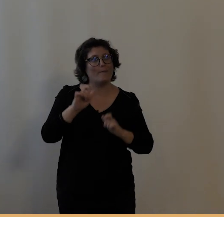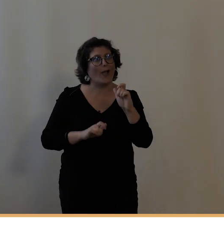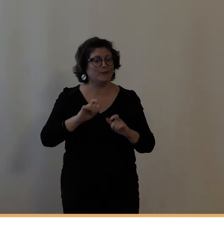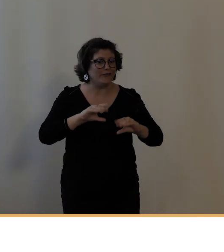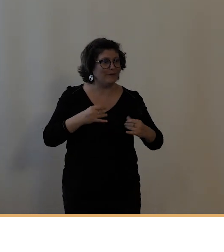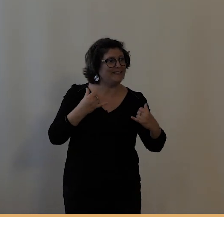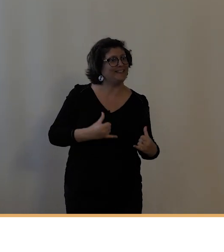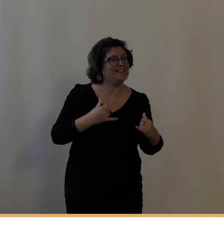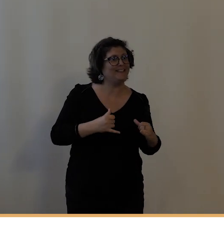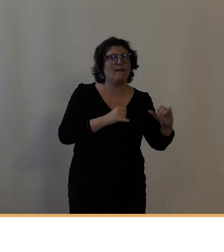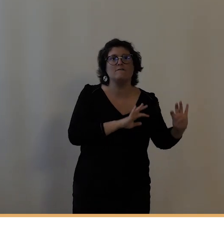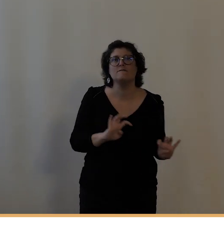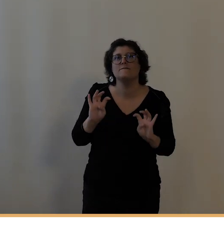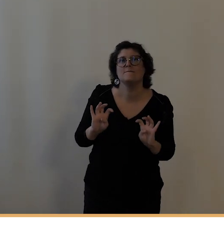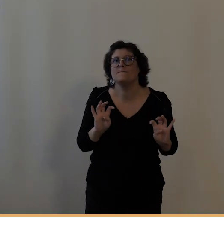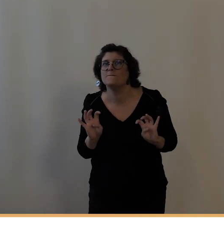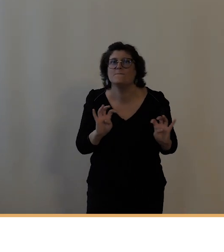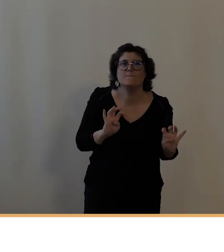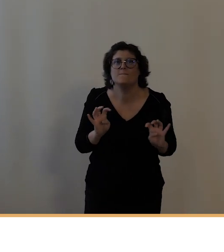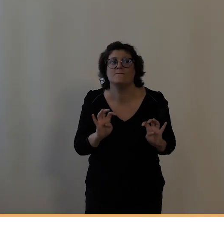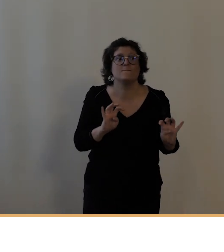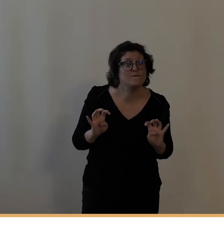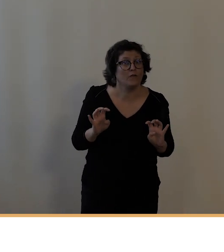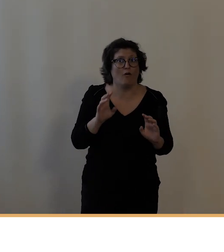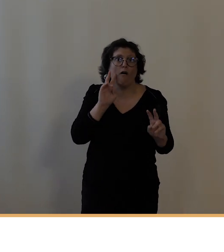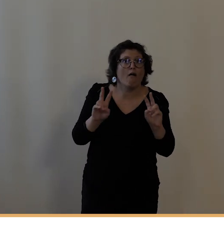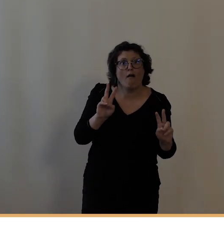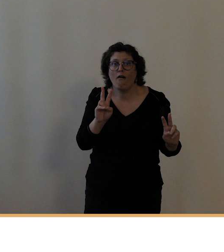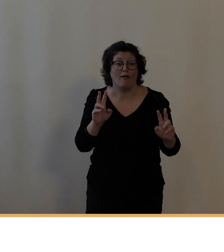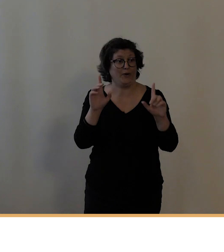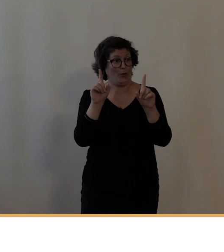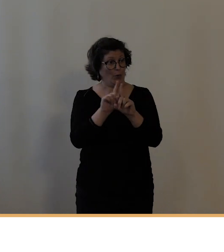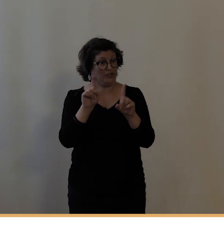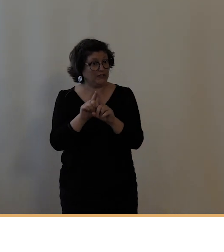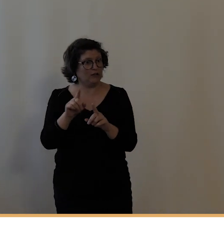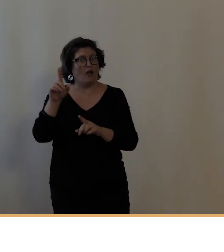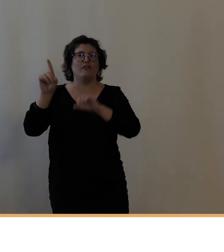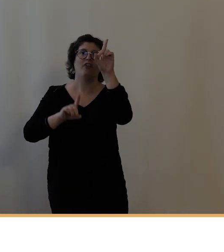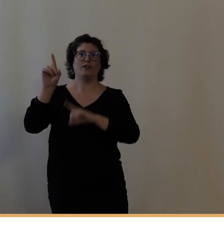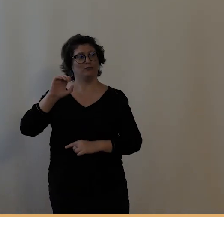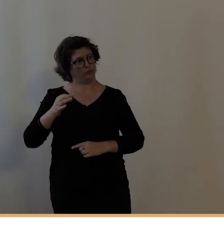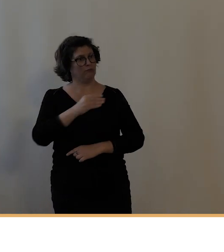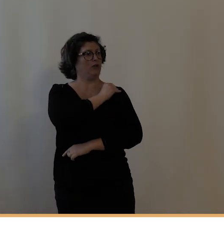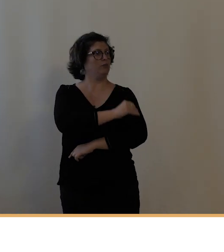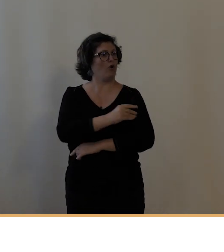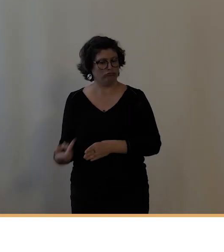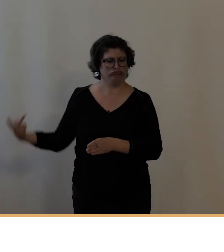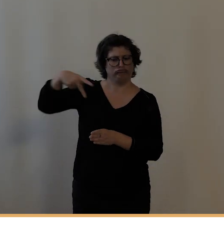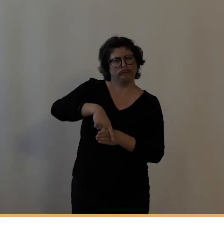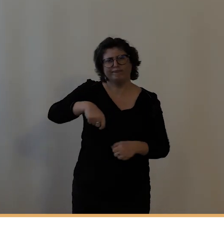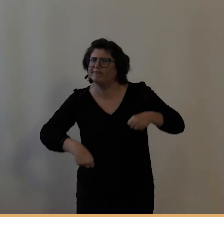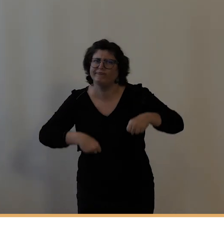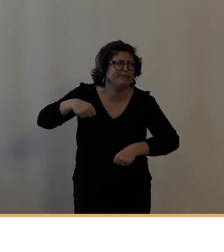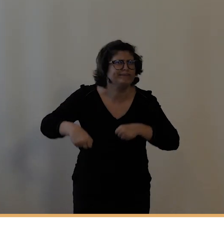de pouvoir pratiquer lors de la fête nationale des épreuves sportives et il y a